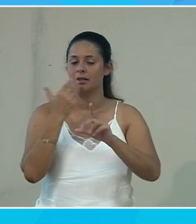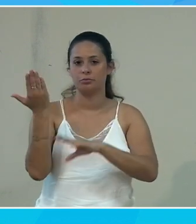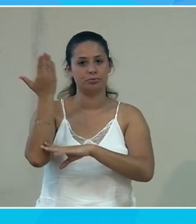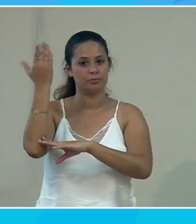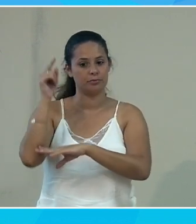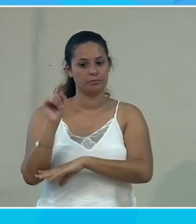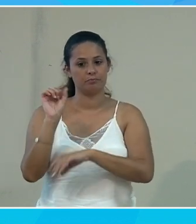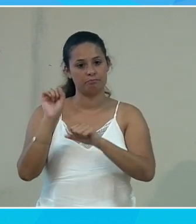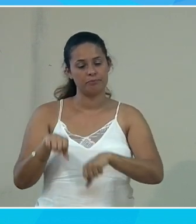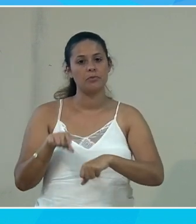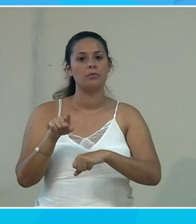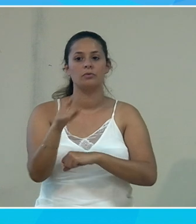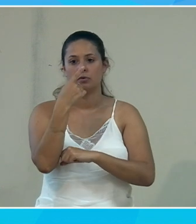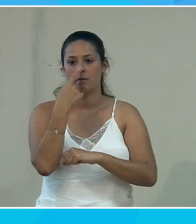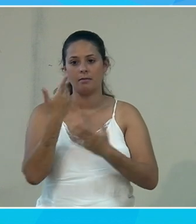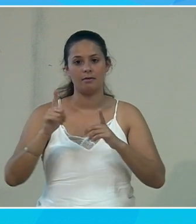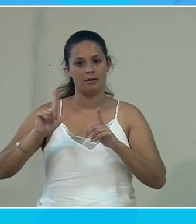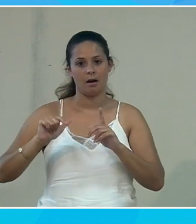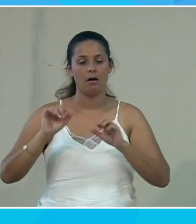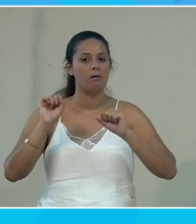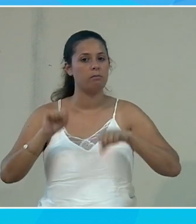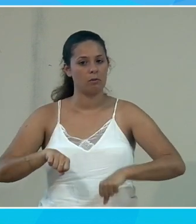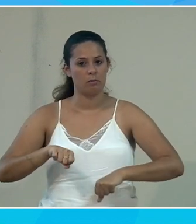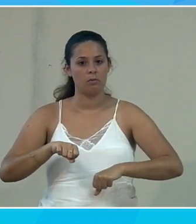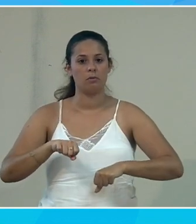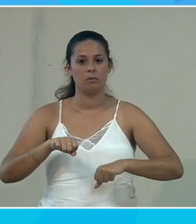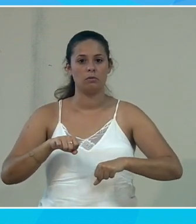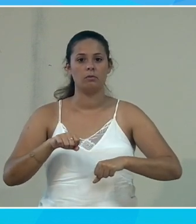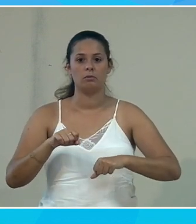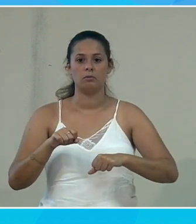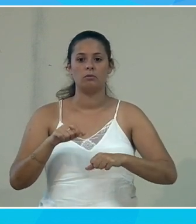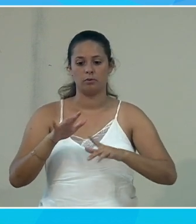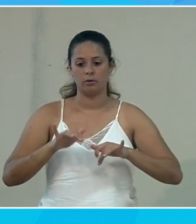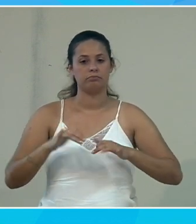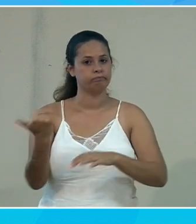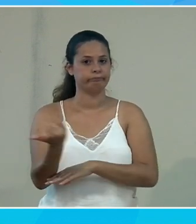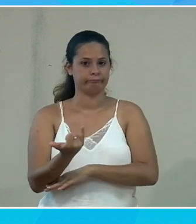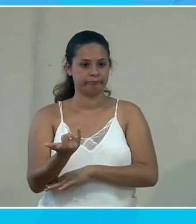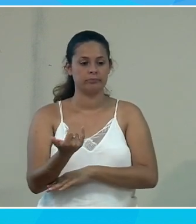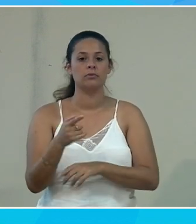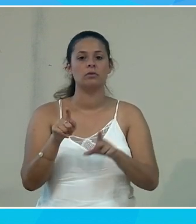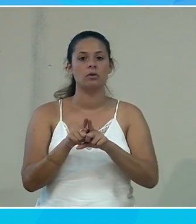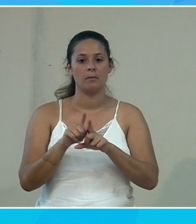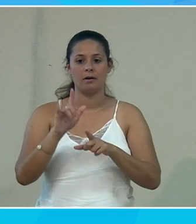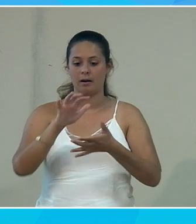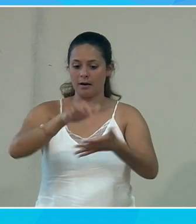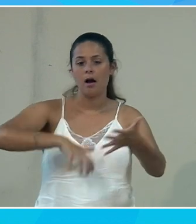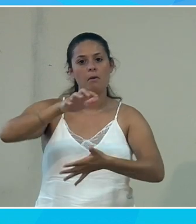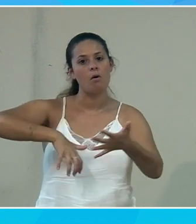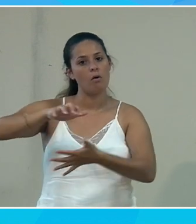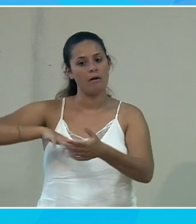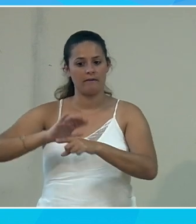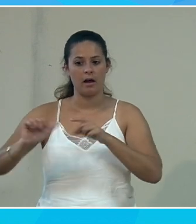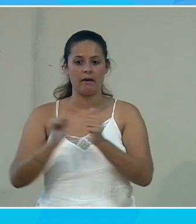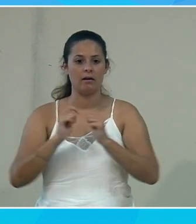et qui va vous permettre comme ça de pouvoir vous affranchir de l'utilisation d'un clavier. Donc si vous avez un rapport à faire par exemple avec les